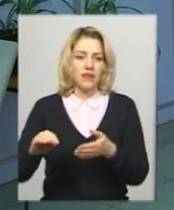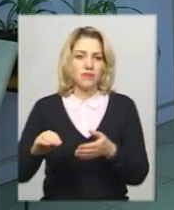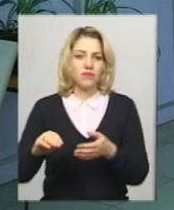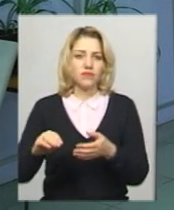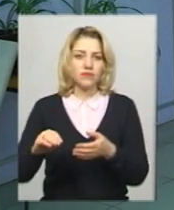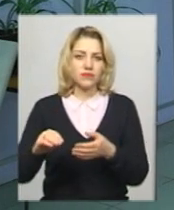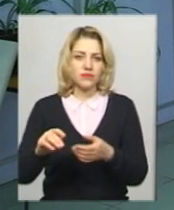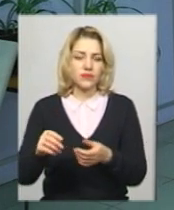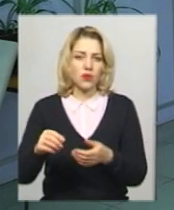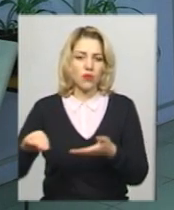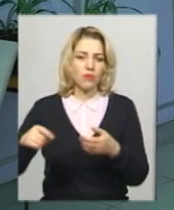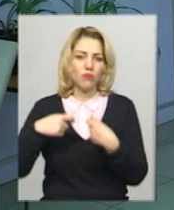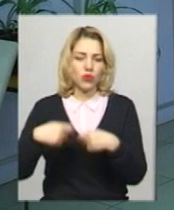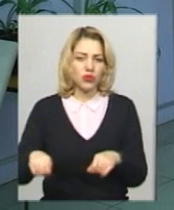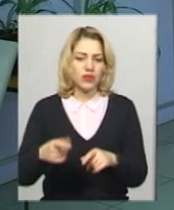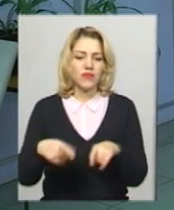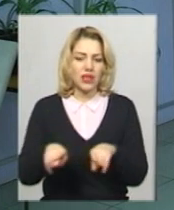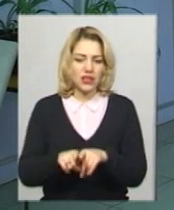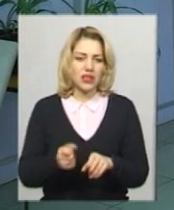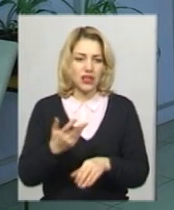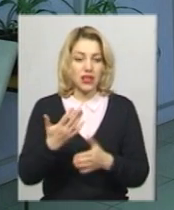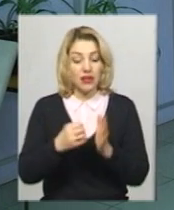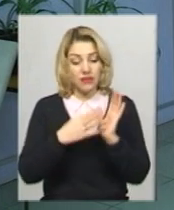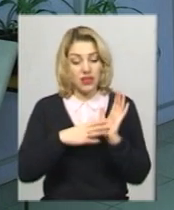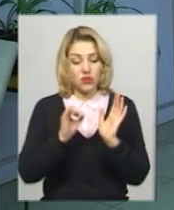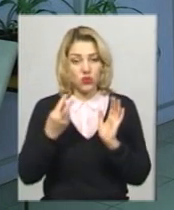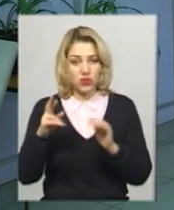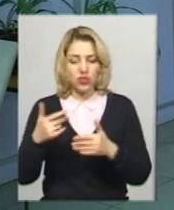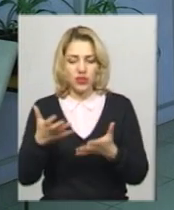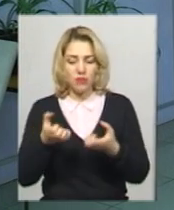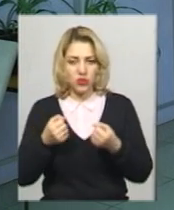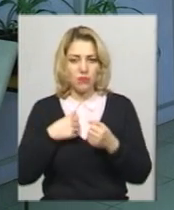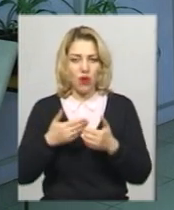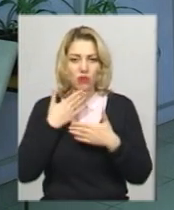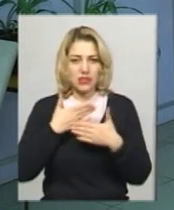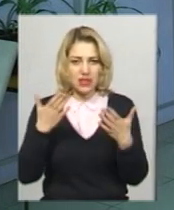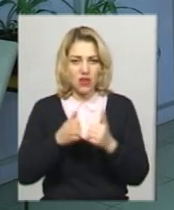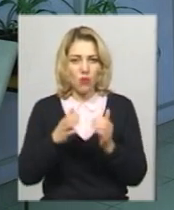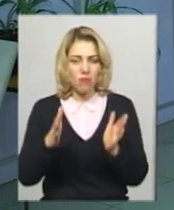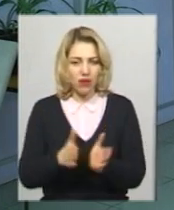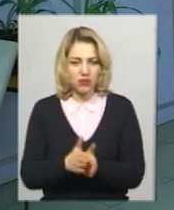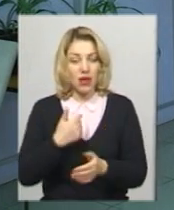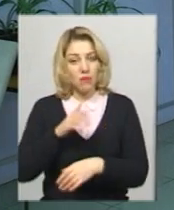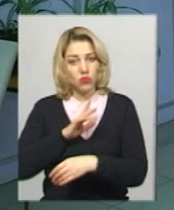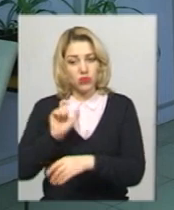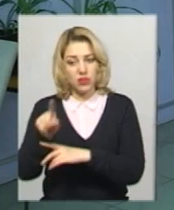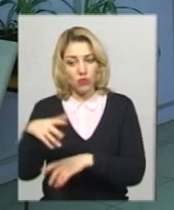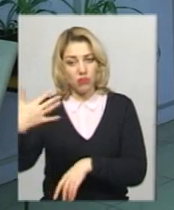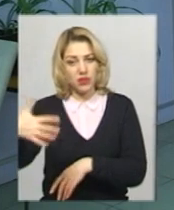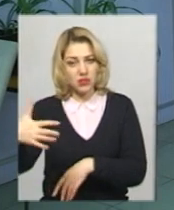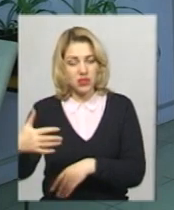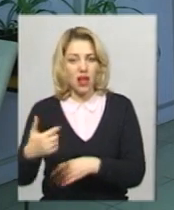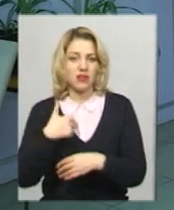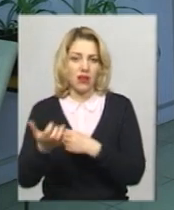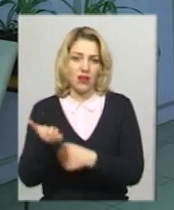До прикладу, 19 січня ми отримували останню партію, також замовили 50, отримали тільки